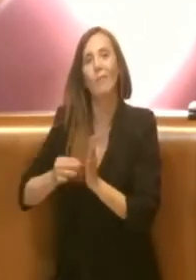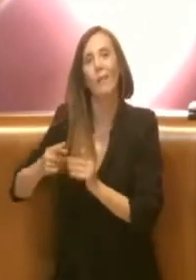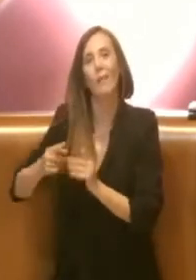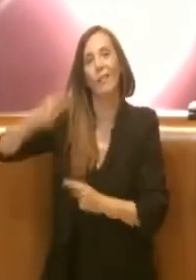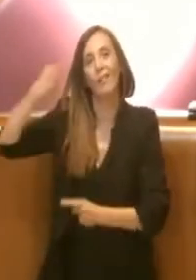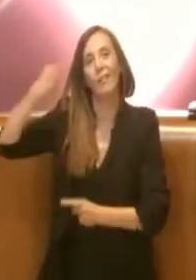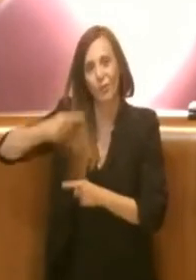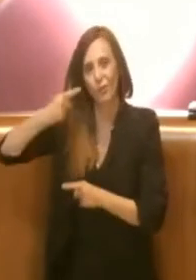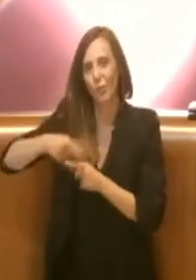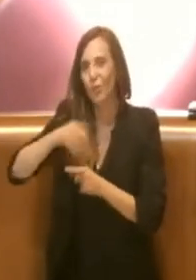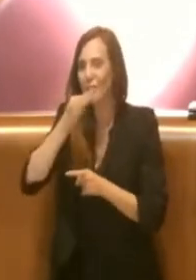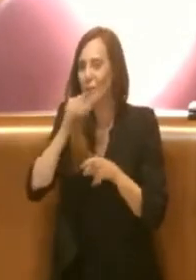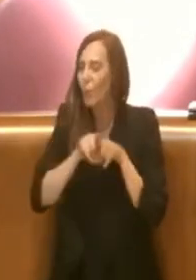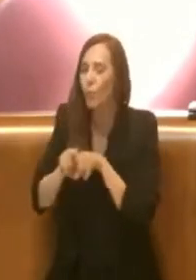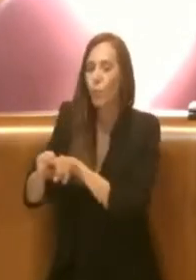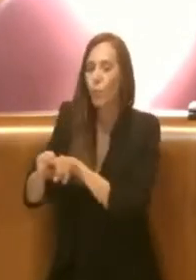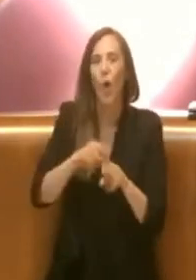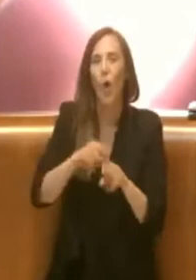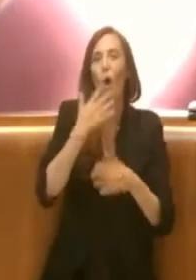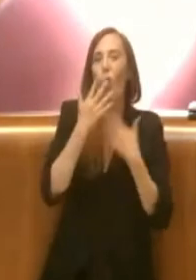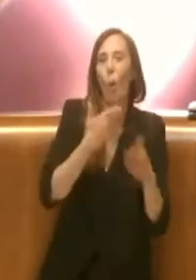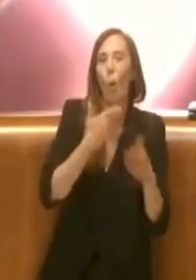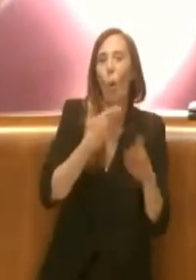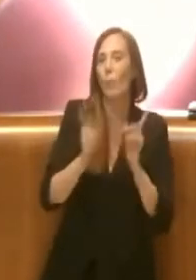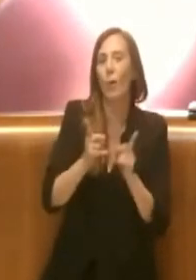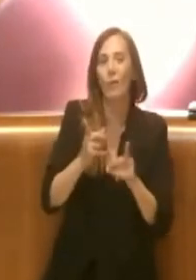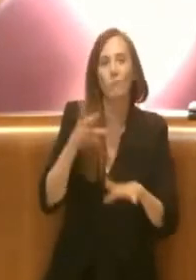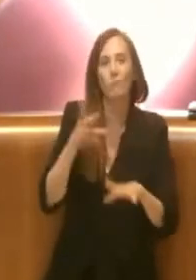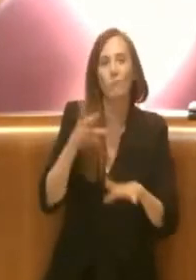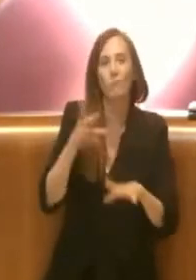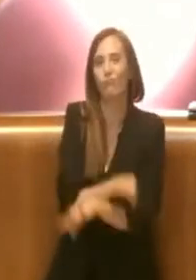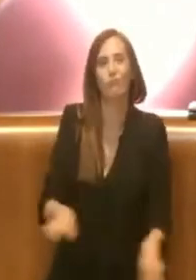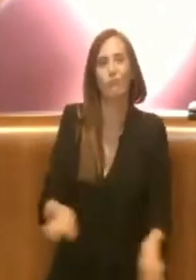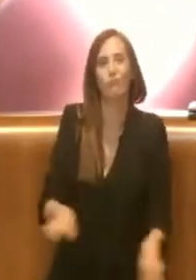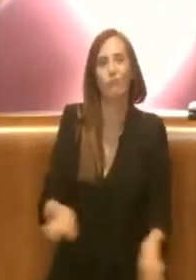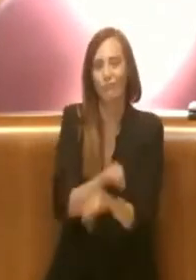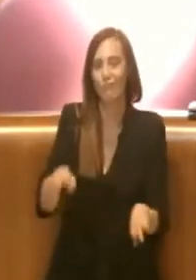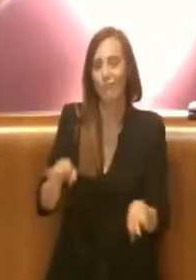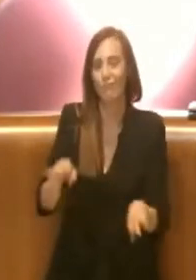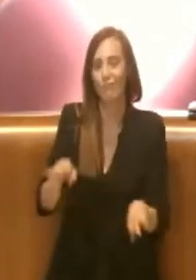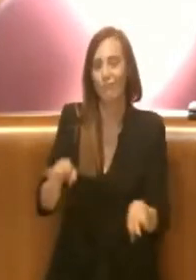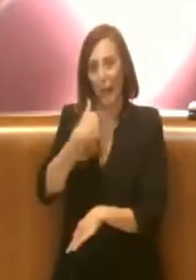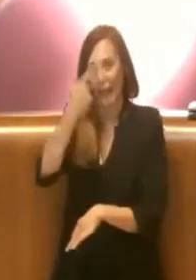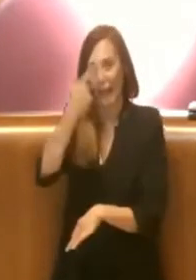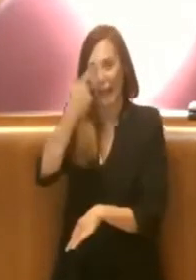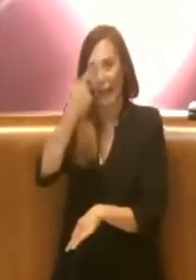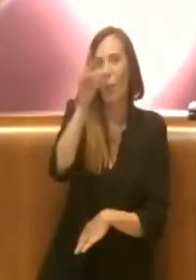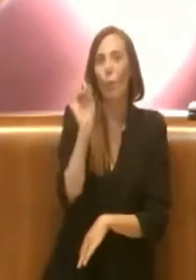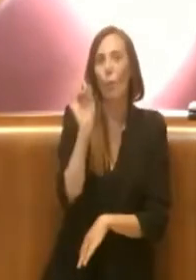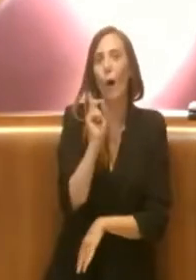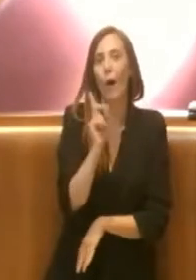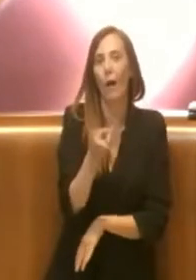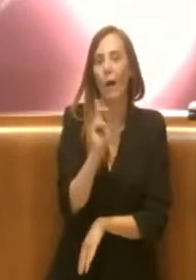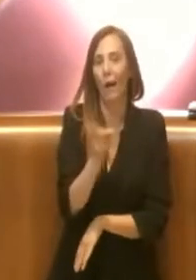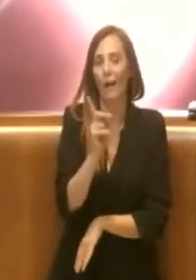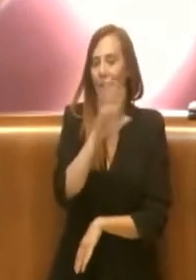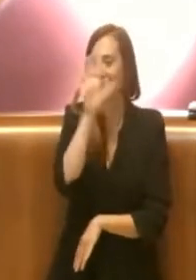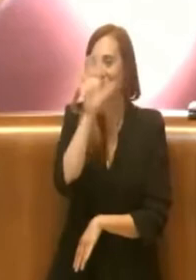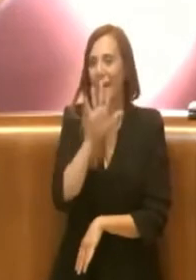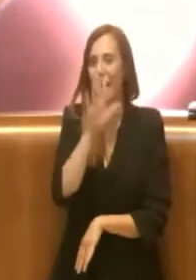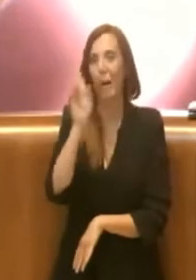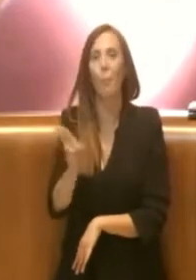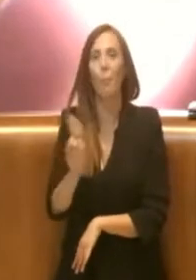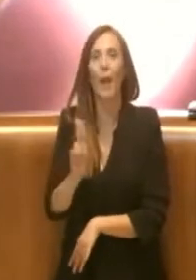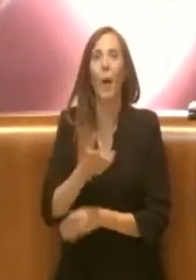tutta l'Aula, a prescindere dal colore politico, riferisco per esempio alla situazione dei bagni